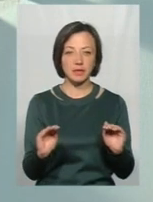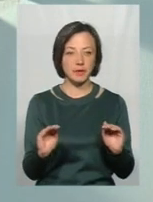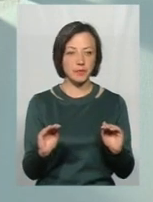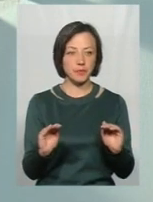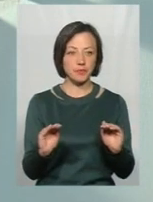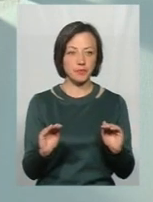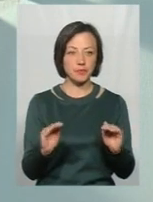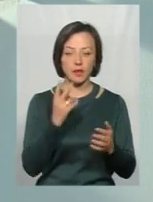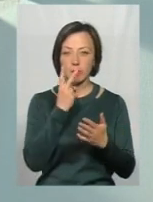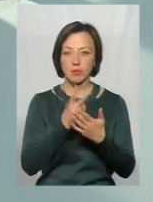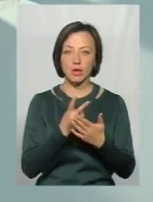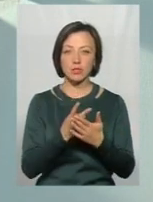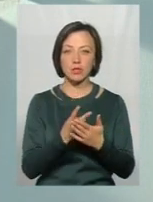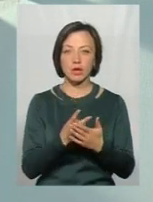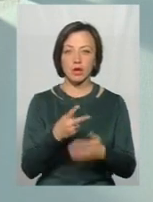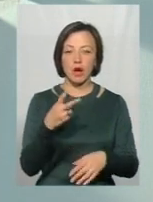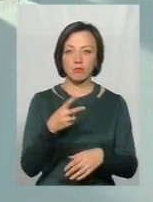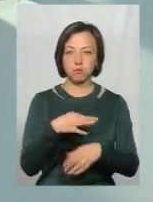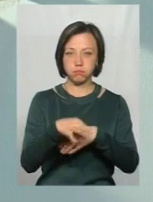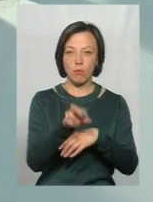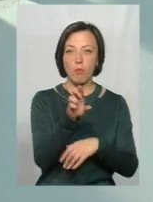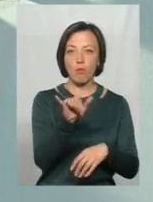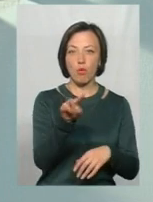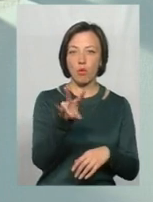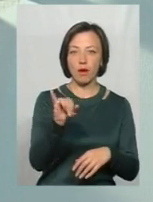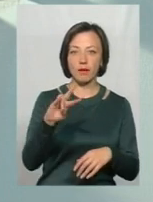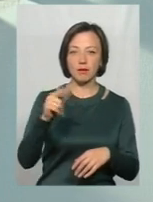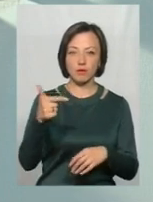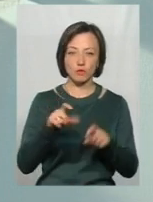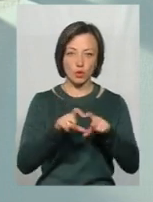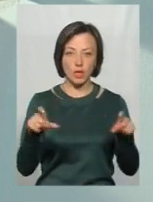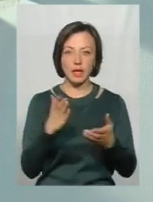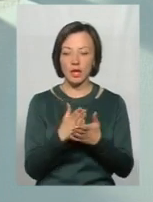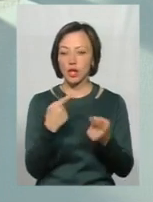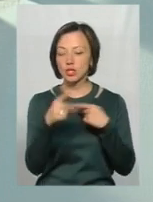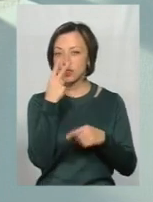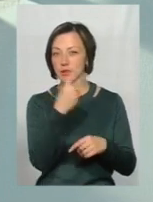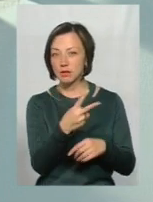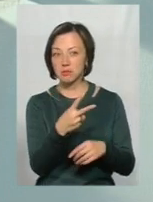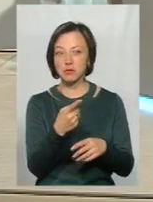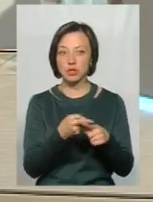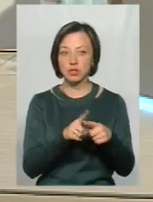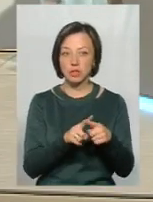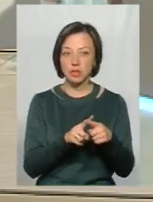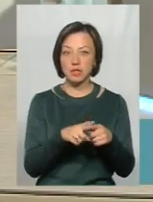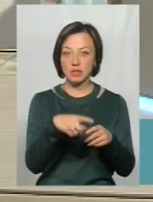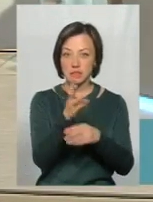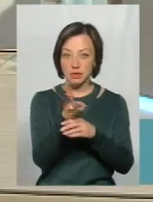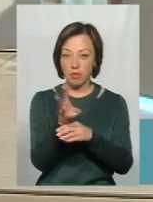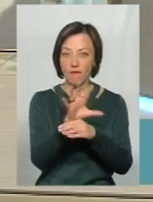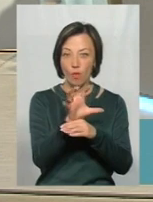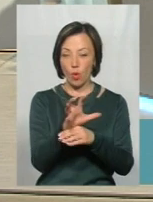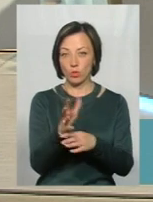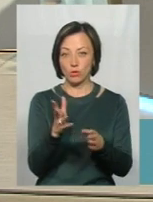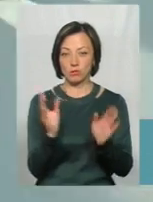ми бачимо там булінг, наприклад, в школах це теж явище є, інші дивляться, а то і більше того вони ще і знімають фото,